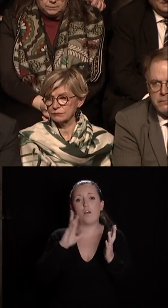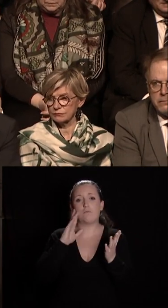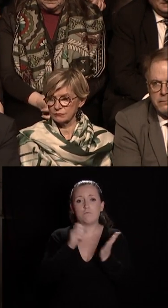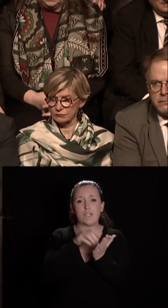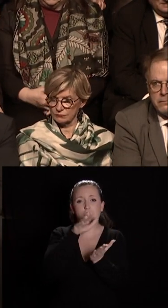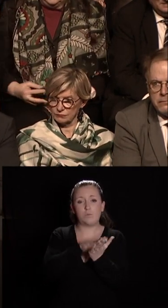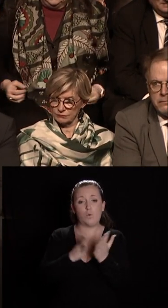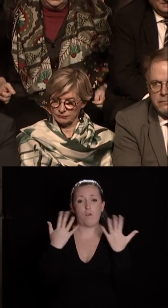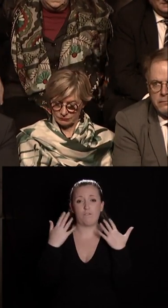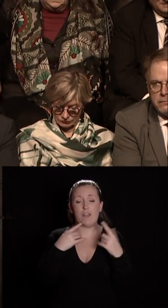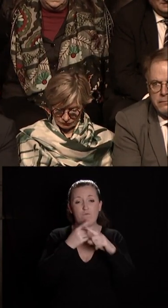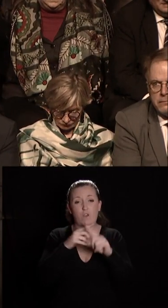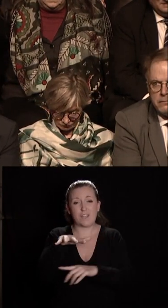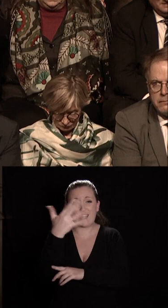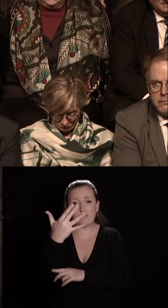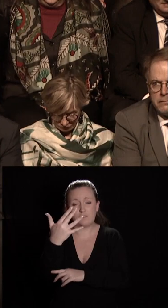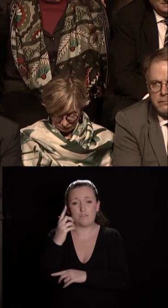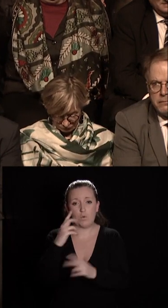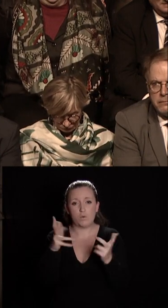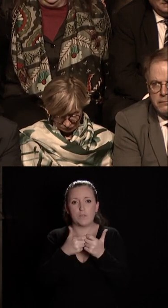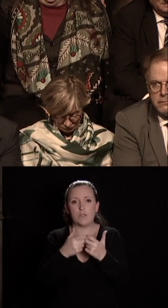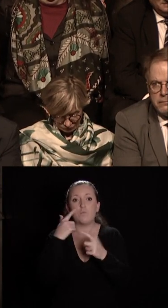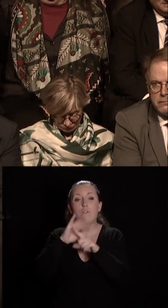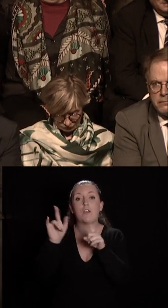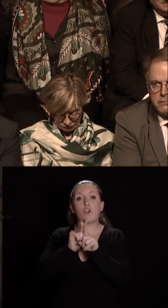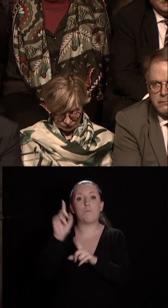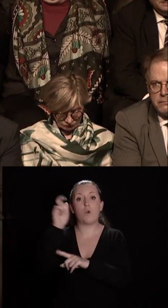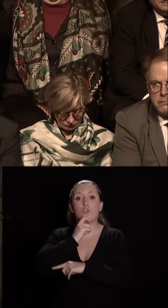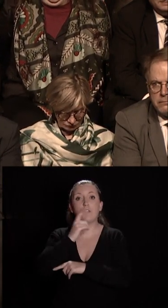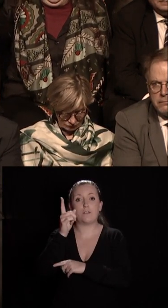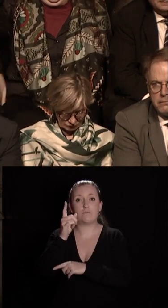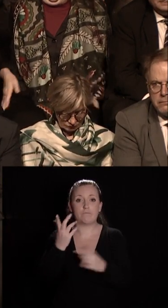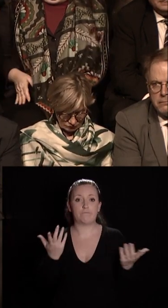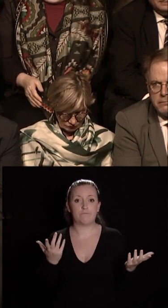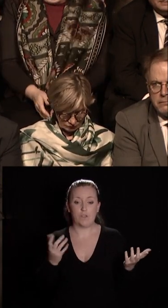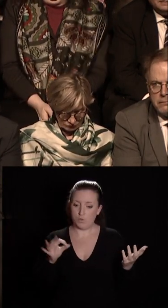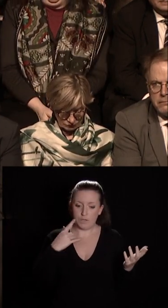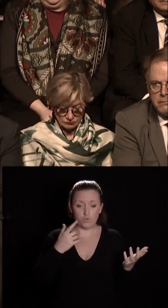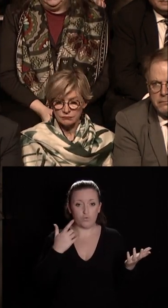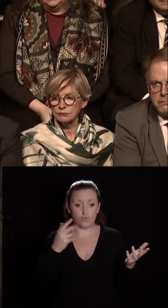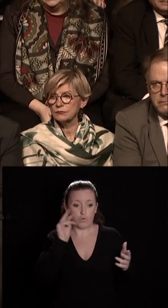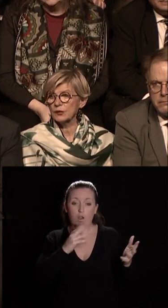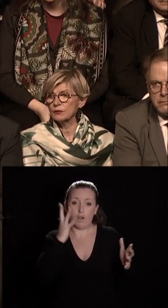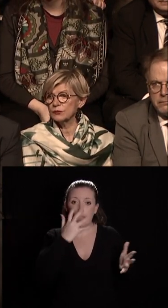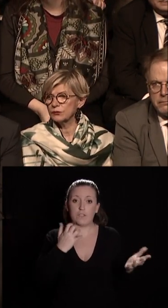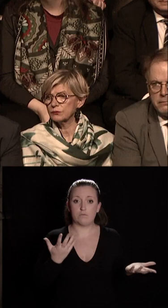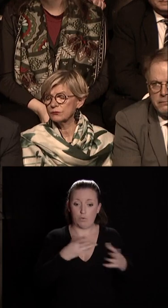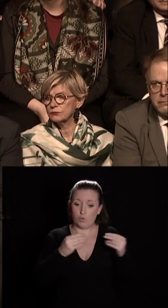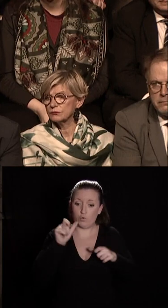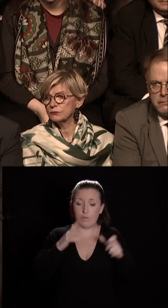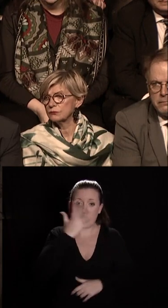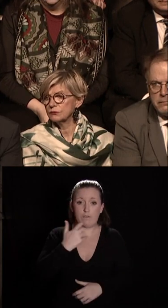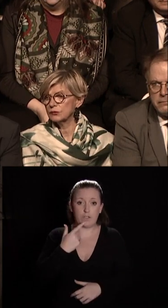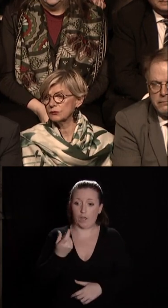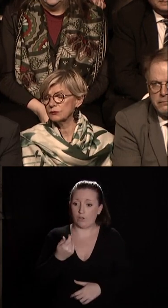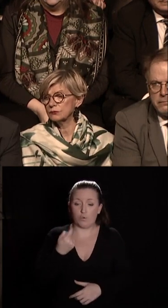nos universités pour faire comme les anglo-saxons oui mais nous nous sommes tournés vers l'Afrique et il y a beaucoup d'Africains qui sont modestes